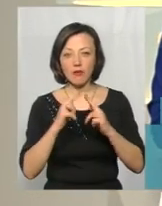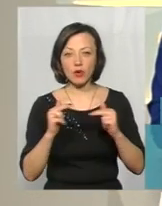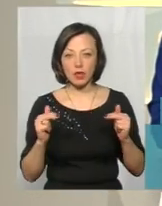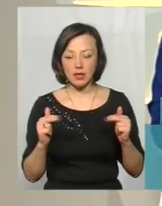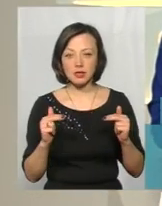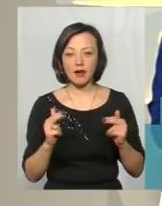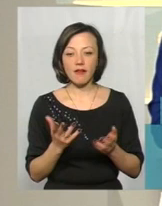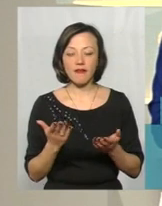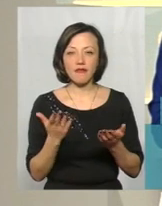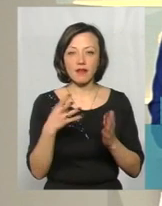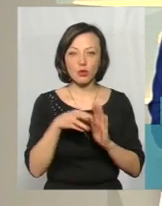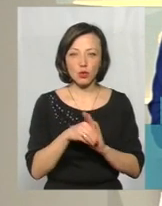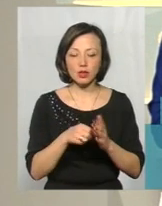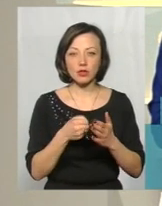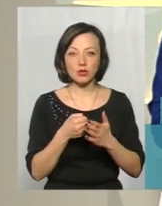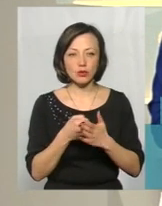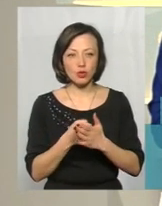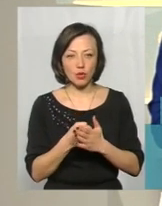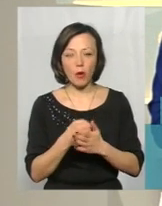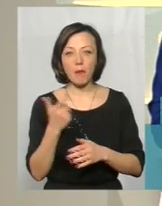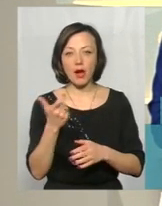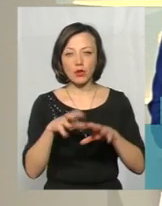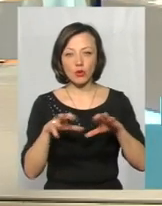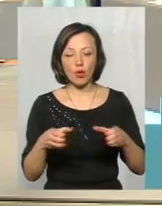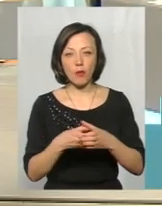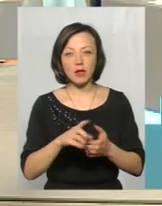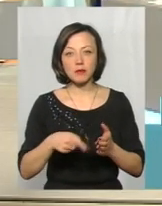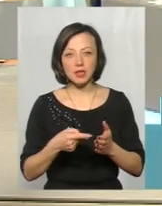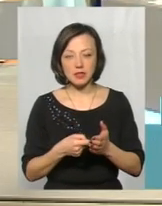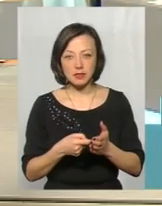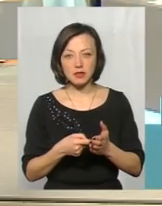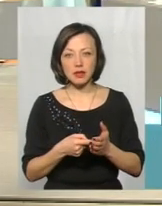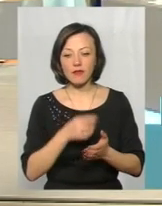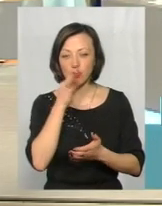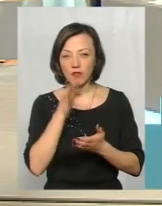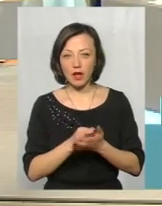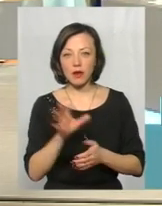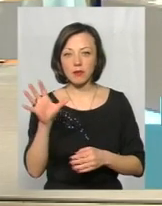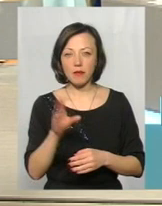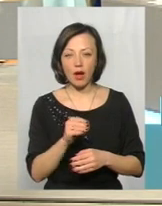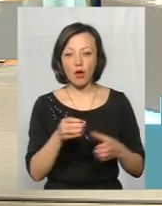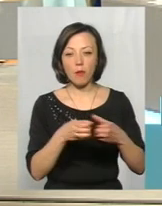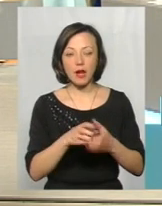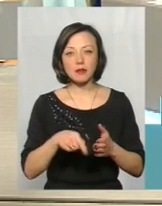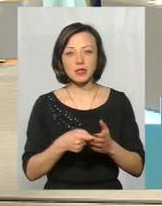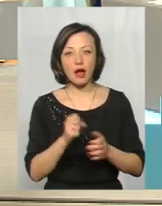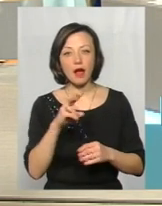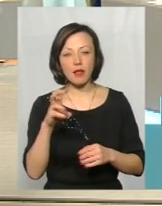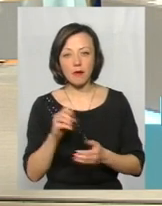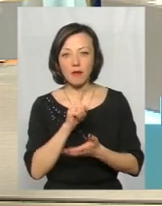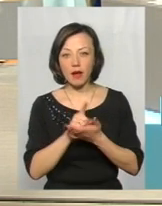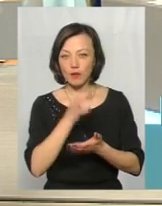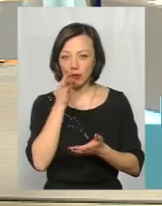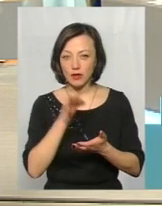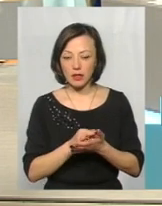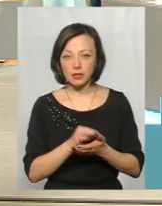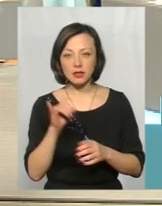вона відноситься до майна громади міста, всю відповідальність майнести громади міста. Але крім громади міста майнести